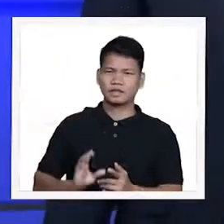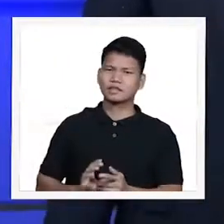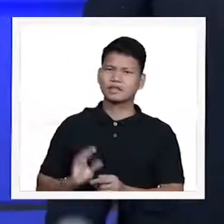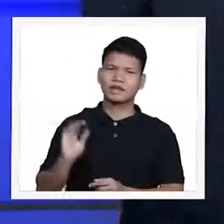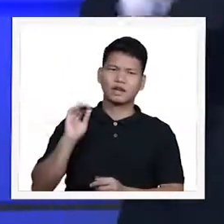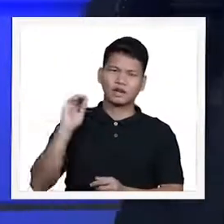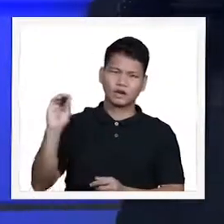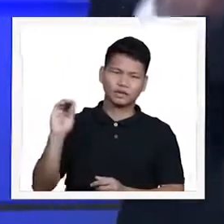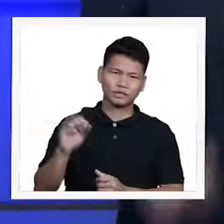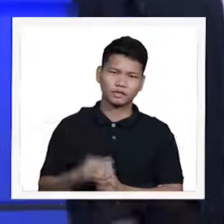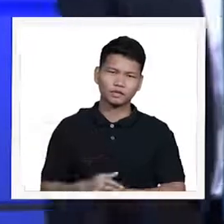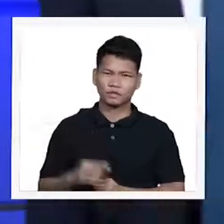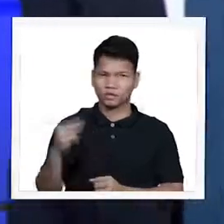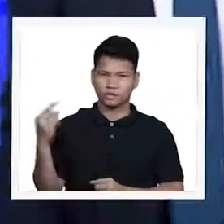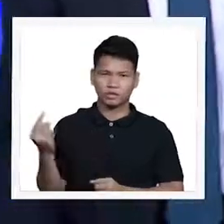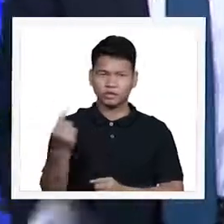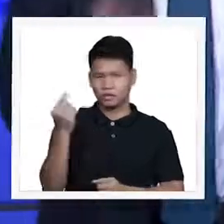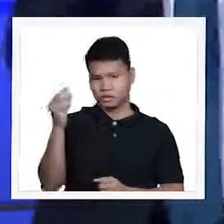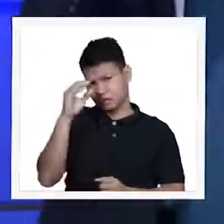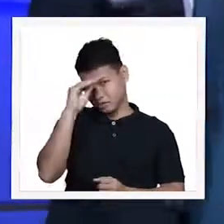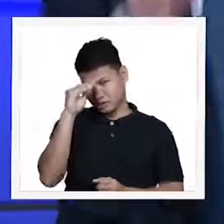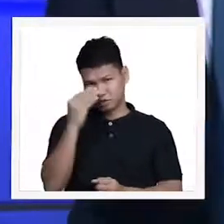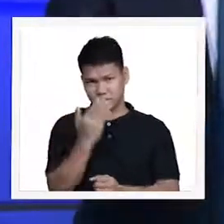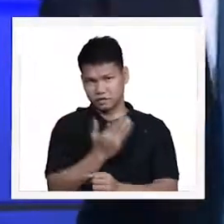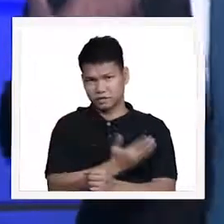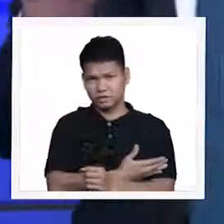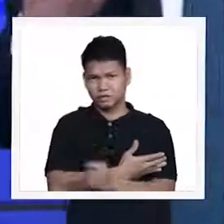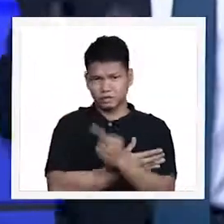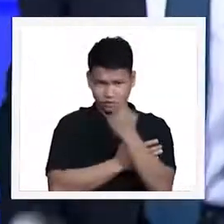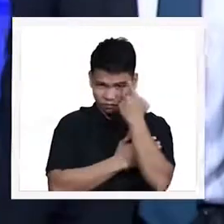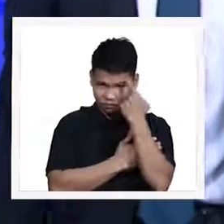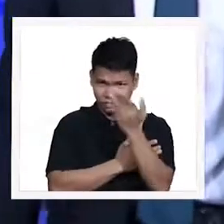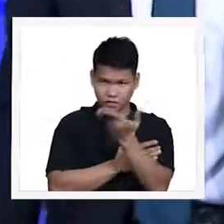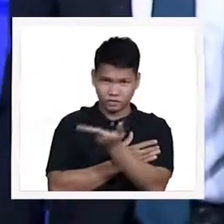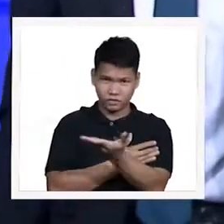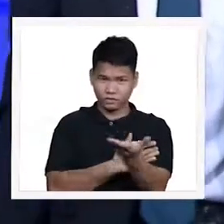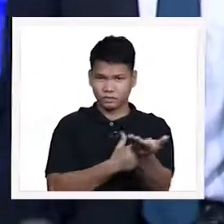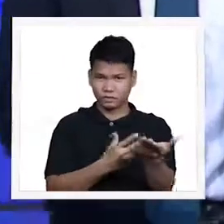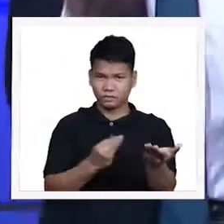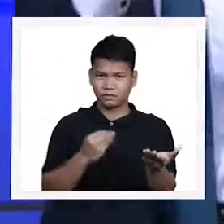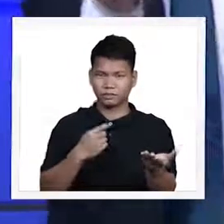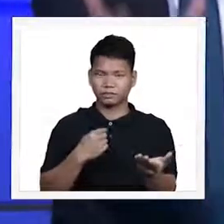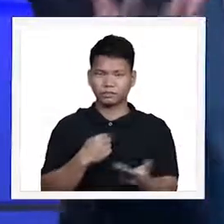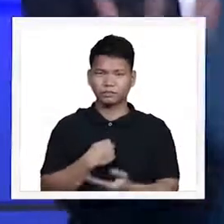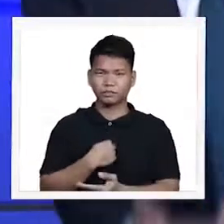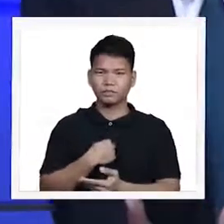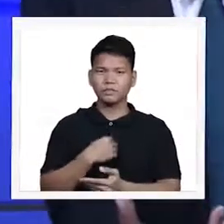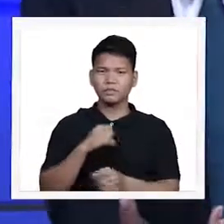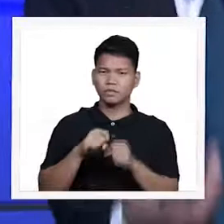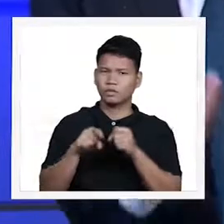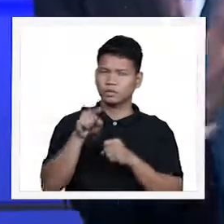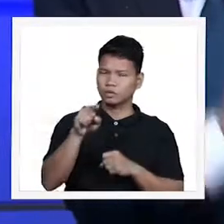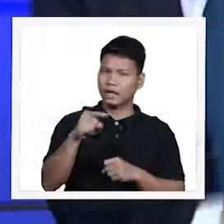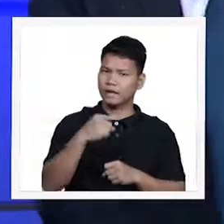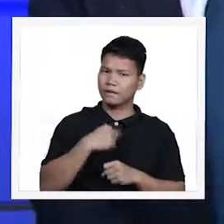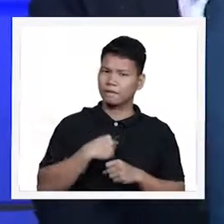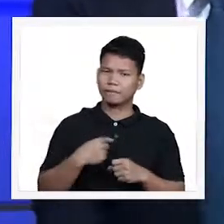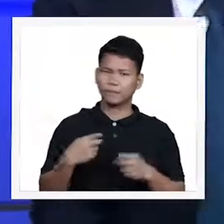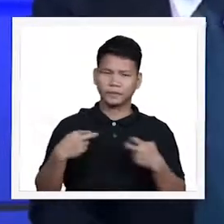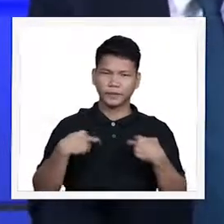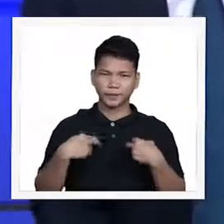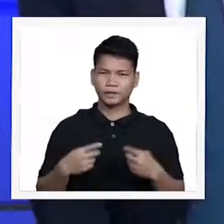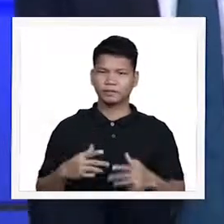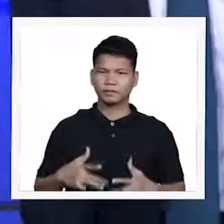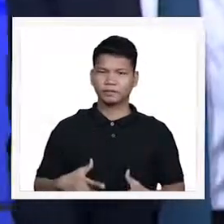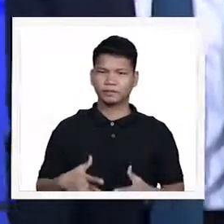He gave His only son for you and for me upang ikaw at ako magkaroon ng